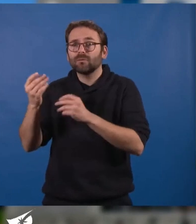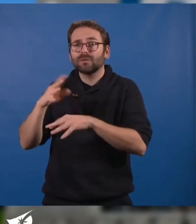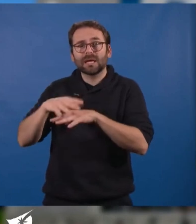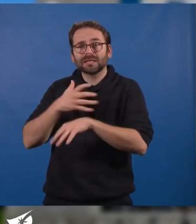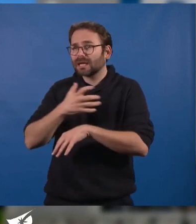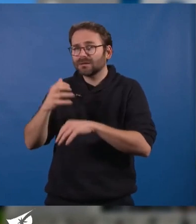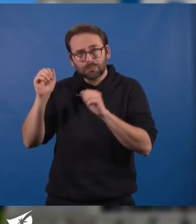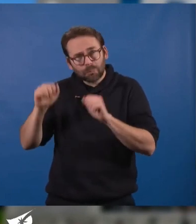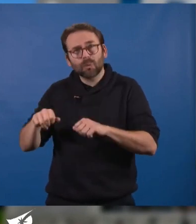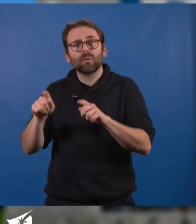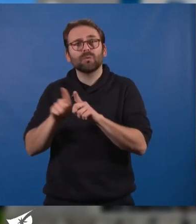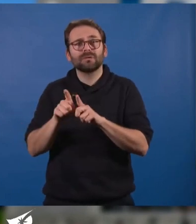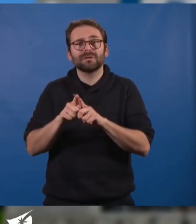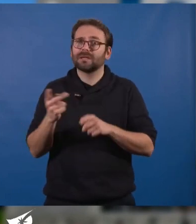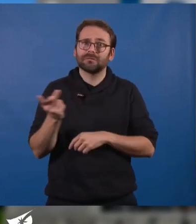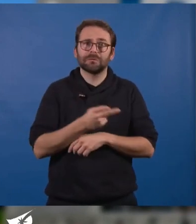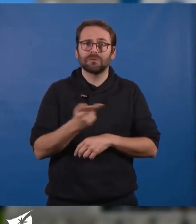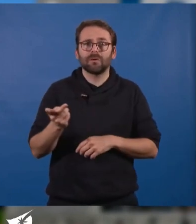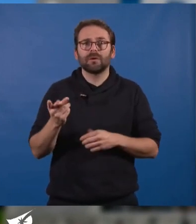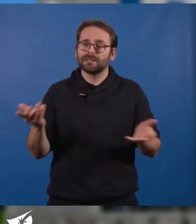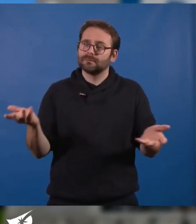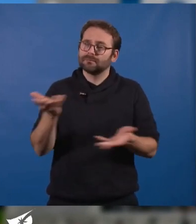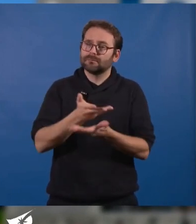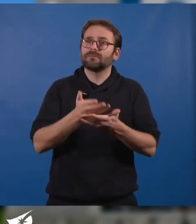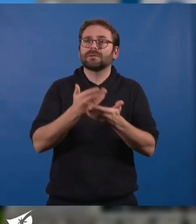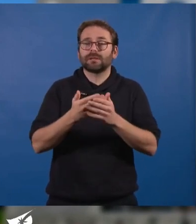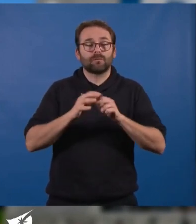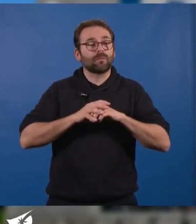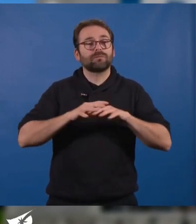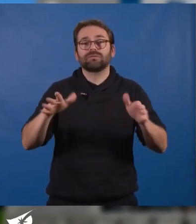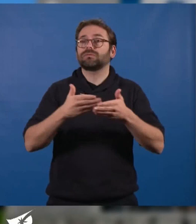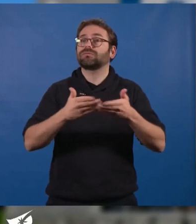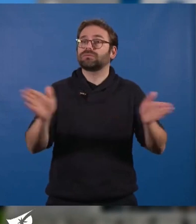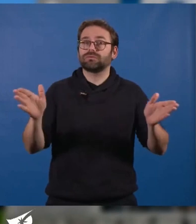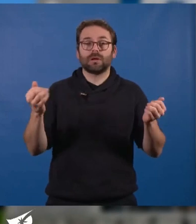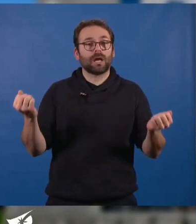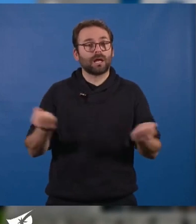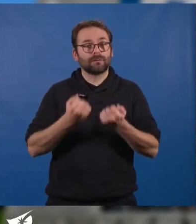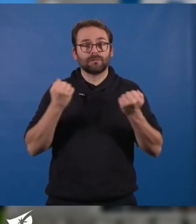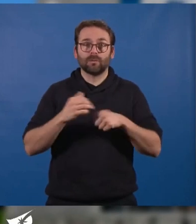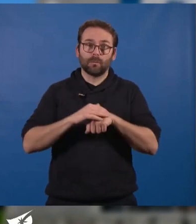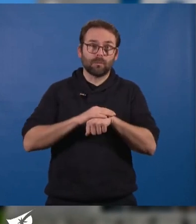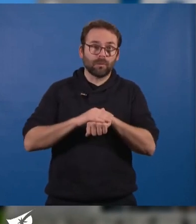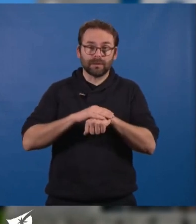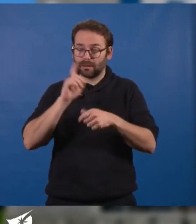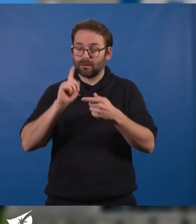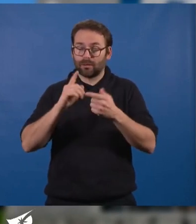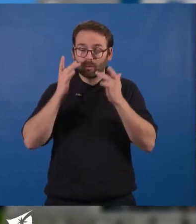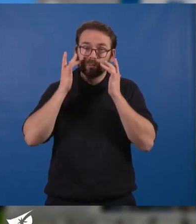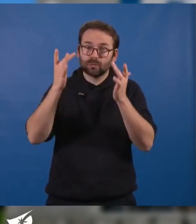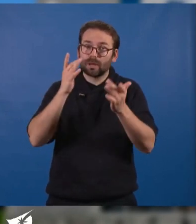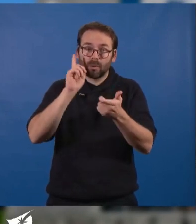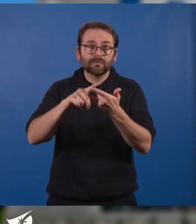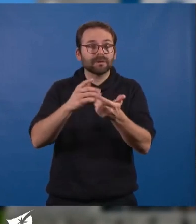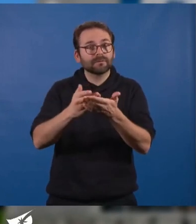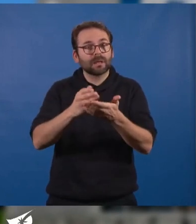et bien ce soit possible. C'est ce que nous destinons au plus grand nombre, notre action politique culturelle, et